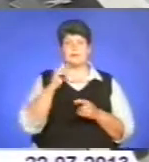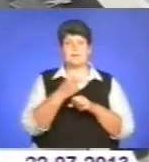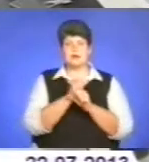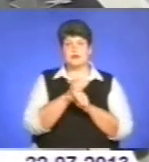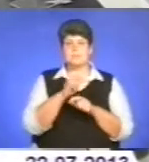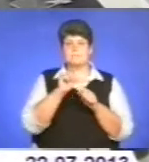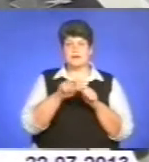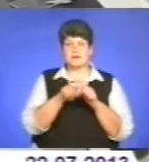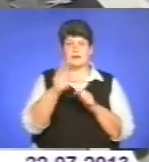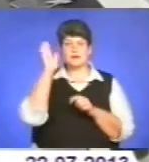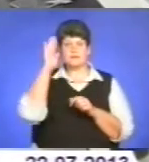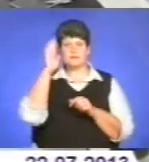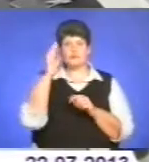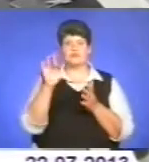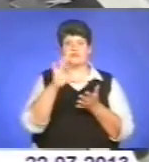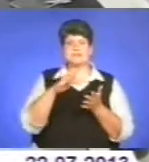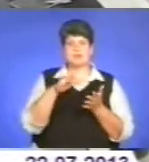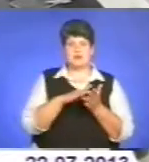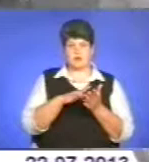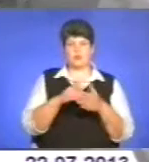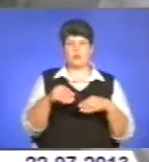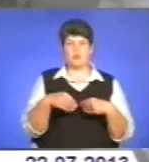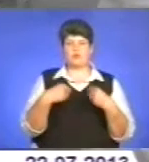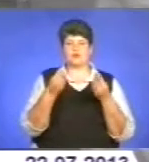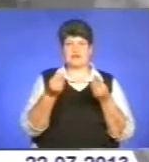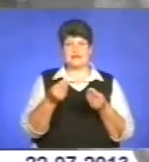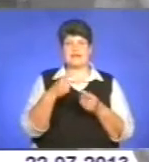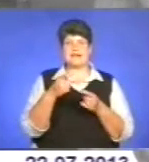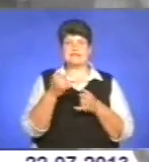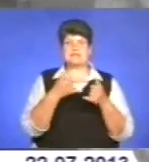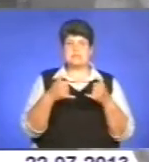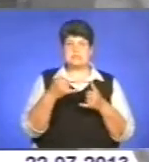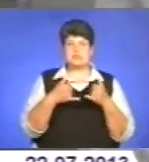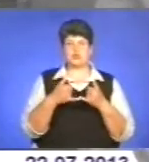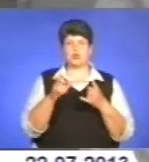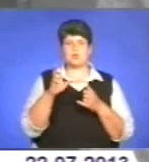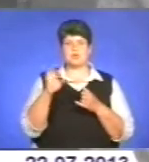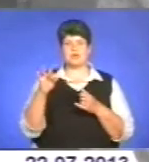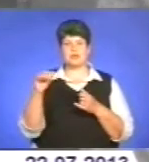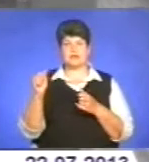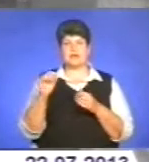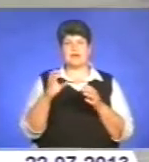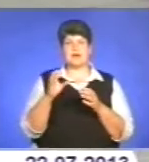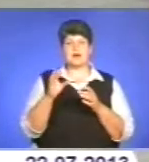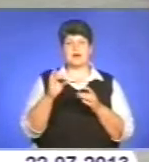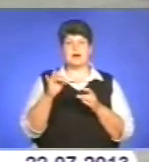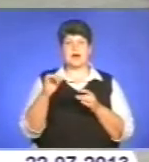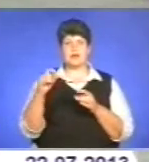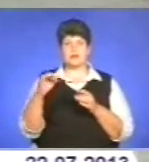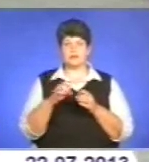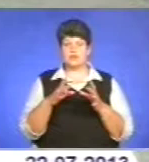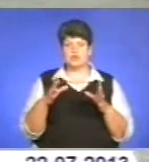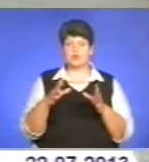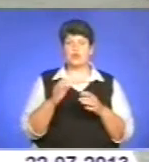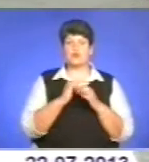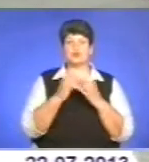централізованого постачання. Складається з трьох відділів – хімічного, бактеріологічного і радіологічного, розповідає пані Наталія. Кожного